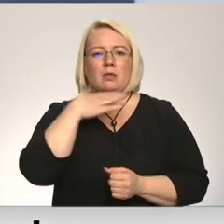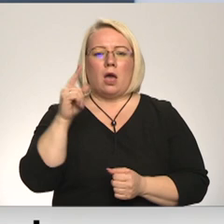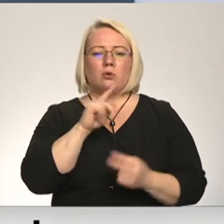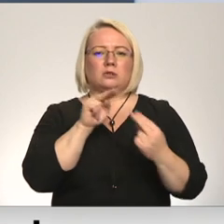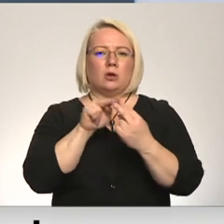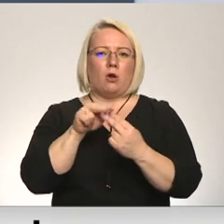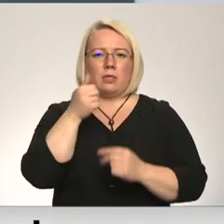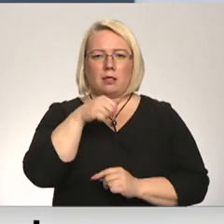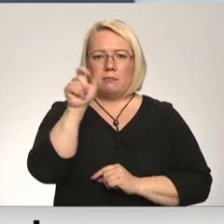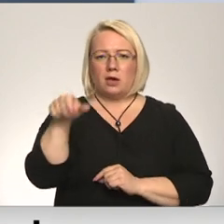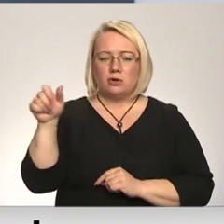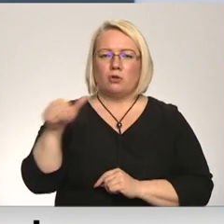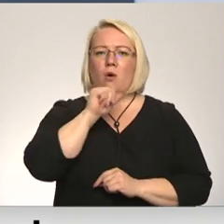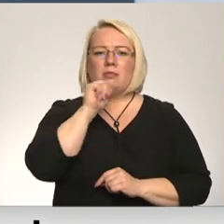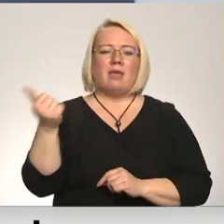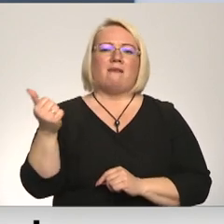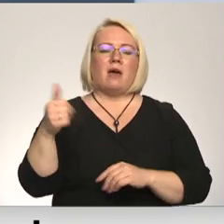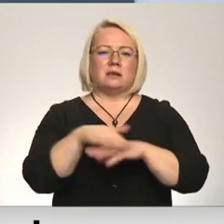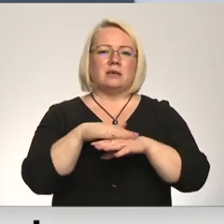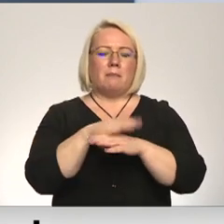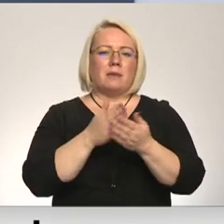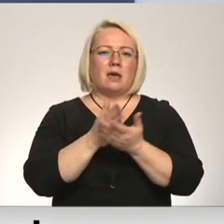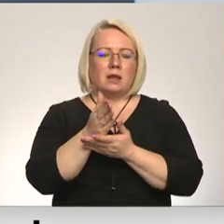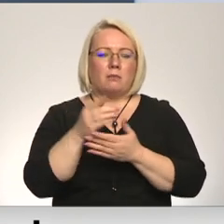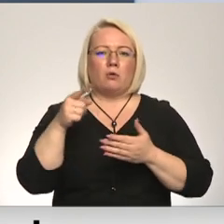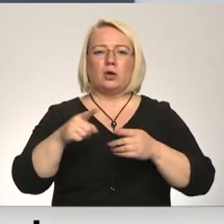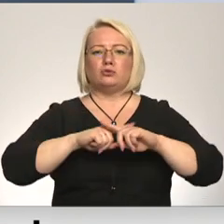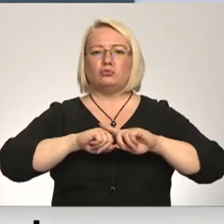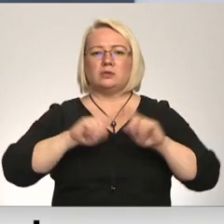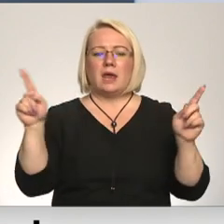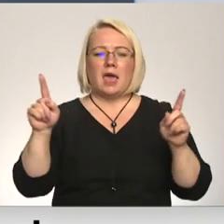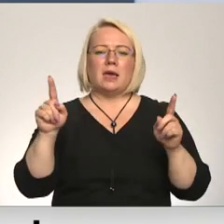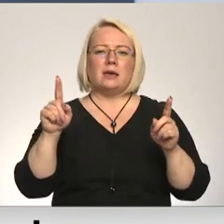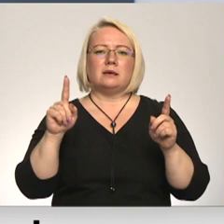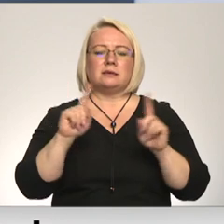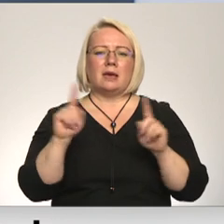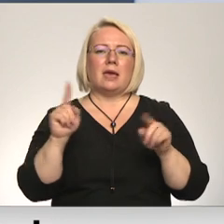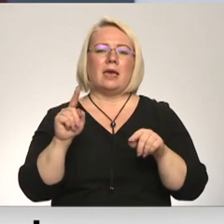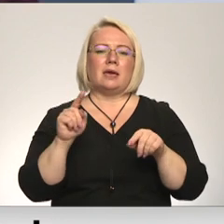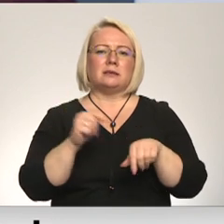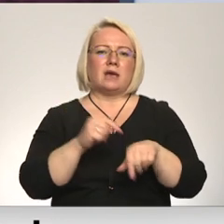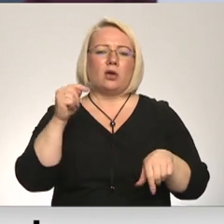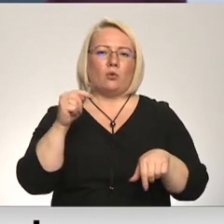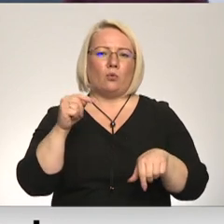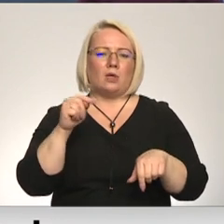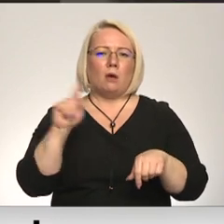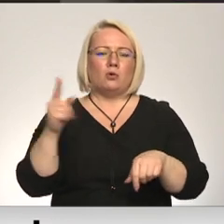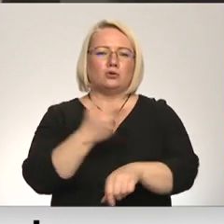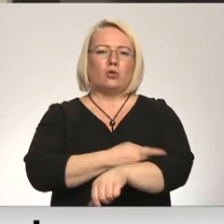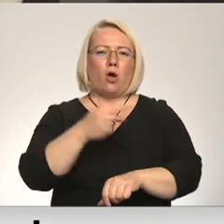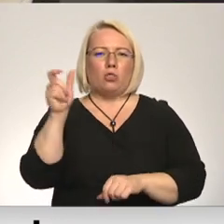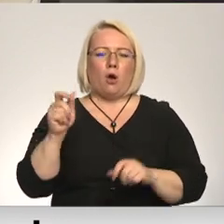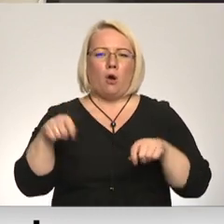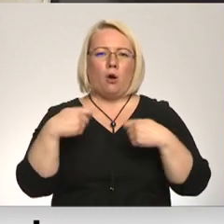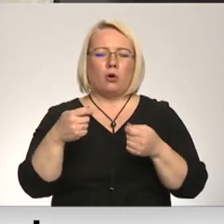kontaktpersonu, kas nevar iziet sabiedrībā. Tas, protams, uzreiz atstāja iespēju uz donoru skaitu un uz mūsu asīnas grājumu.